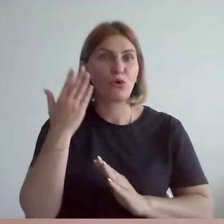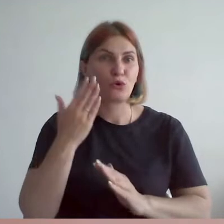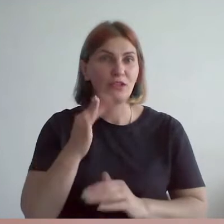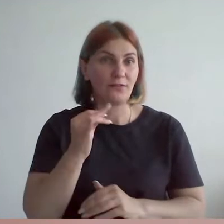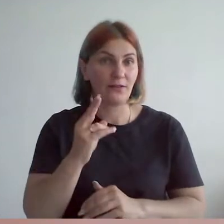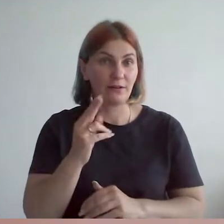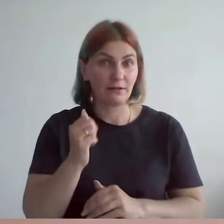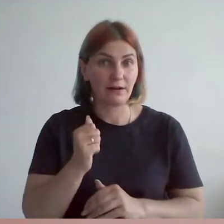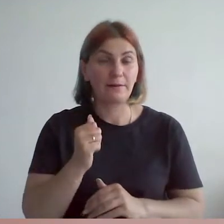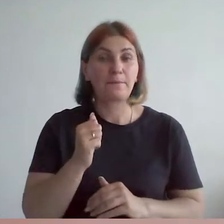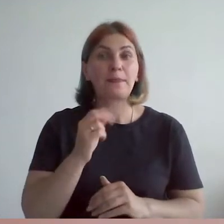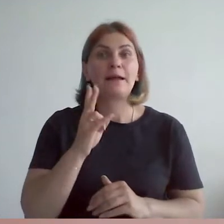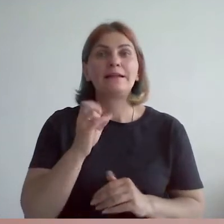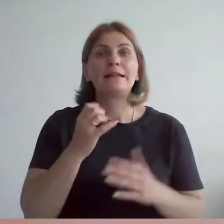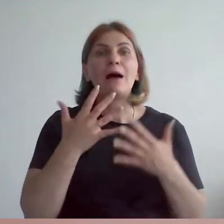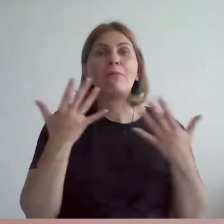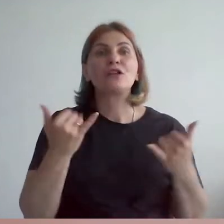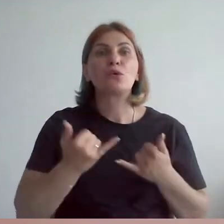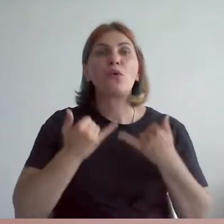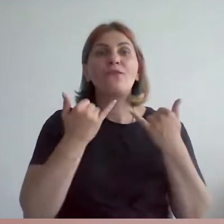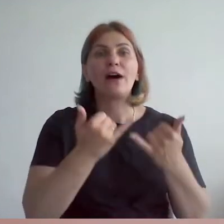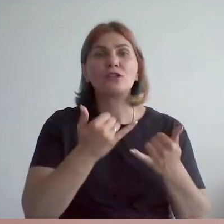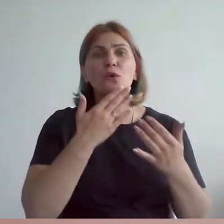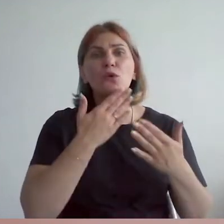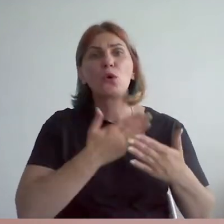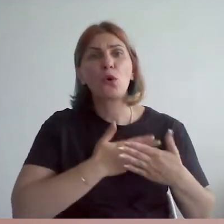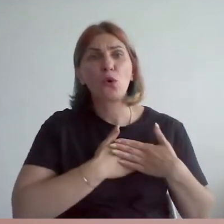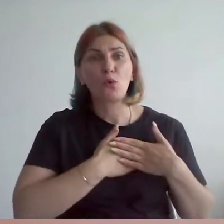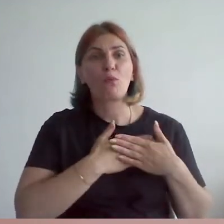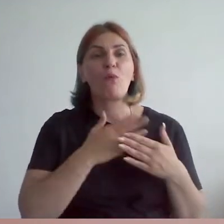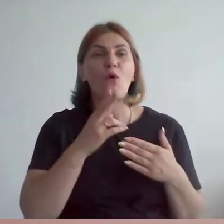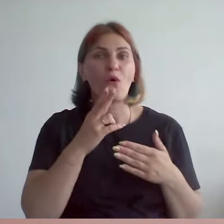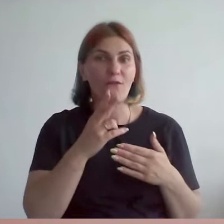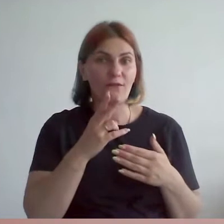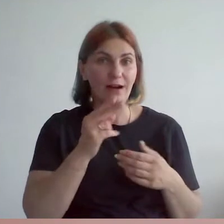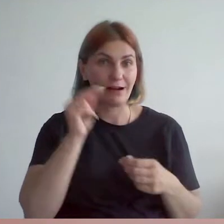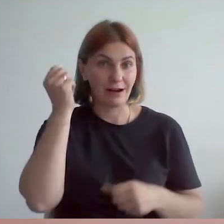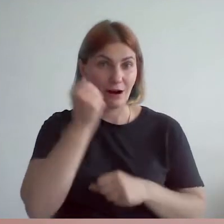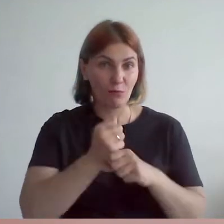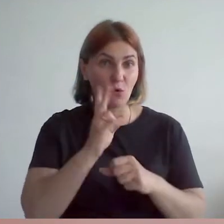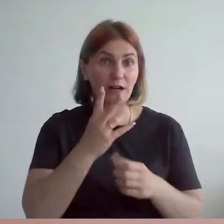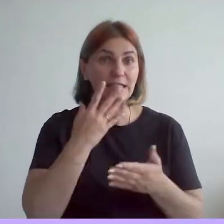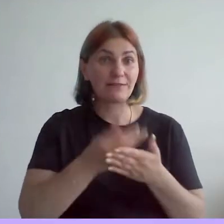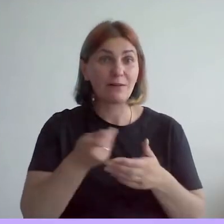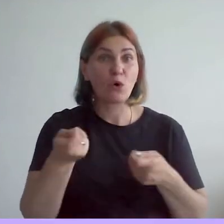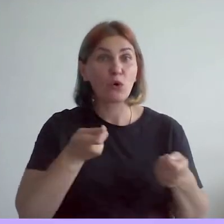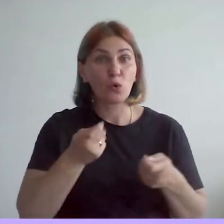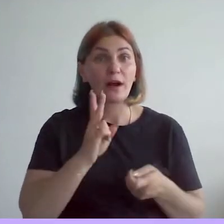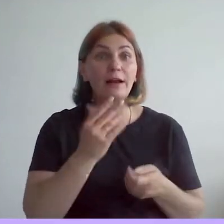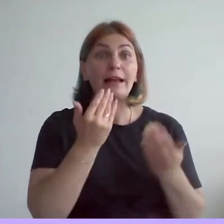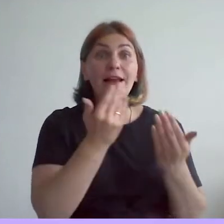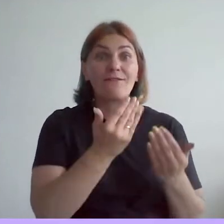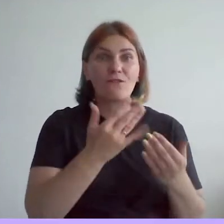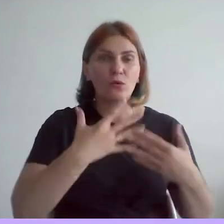несмотря на большое уважение и любовь рабочих, к своему руководителю, к его семье, и